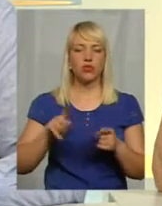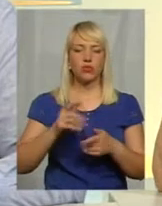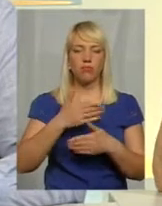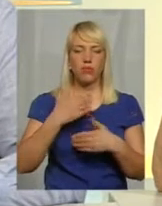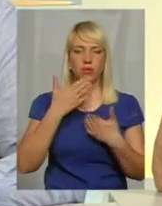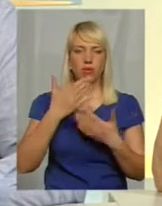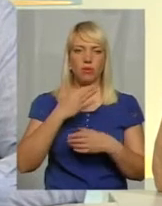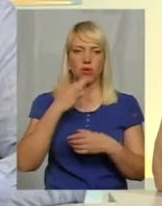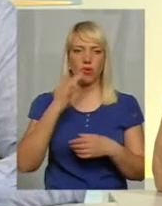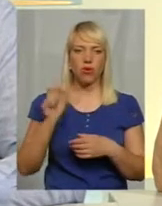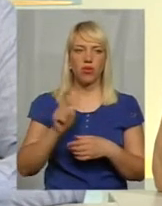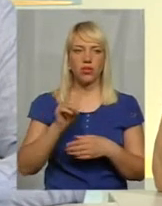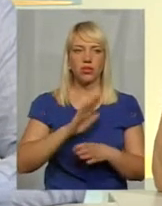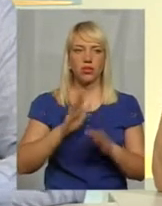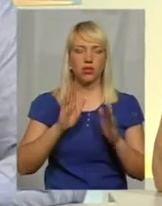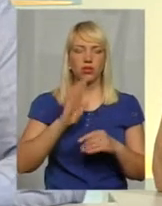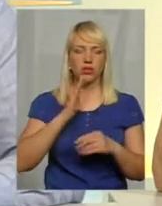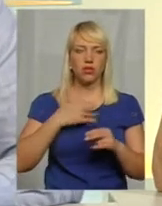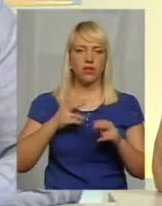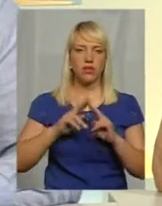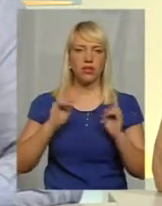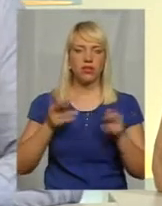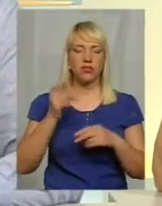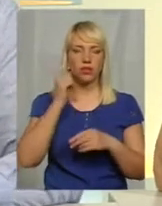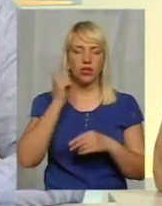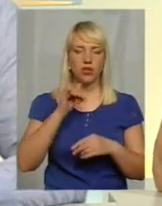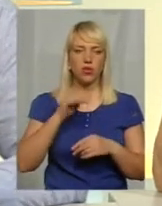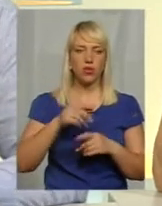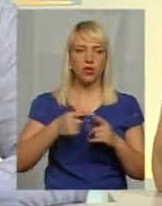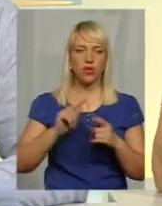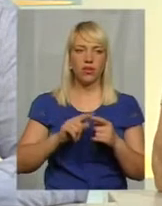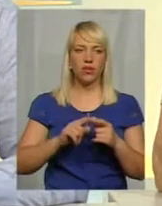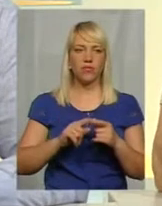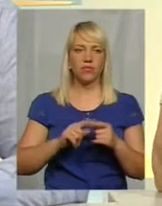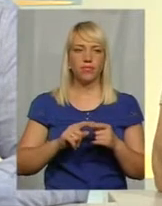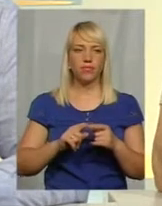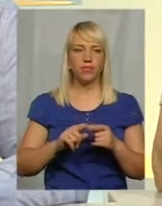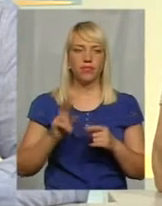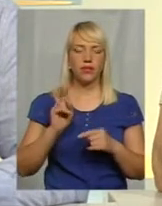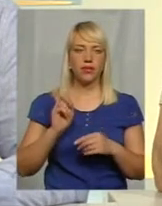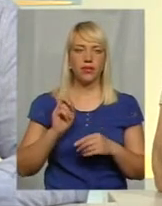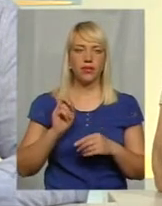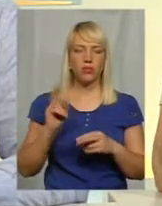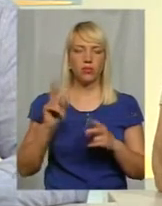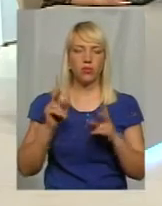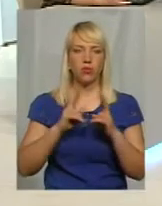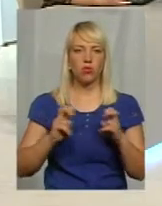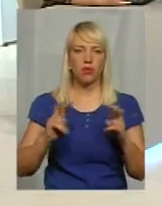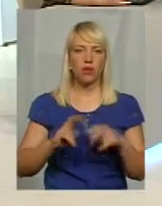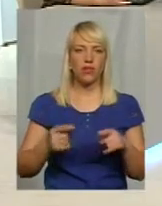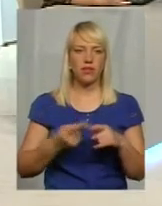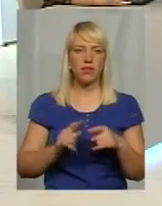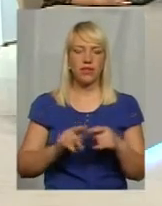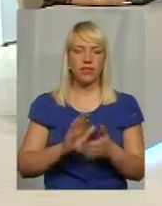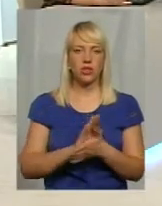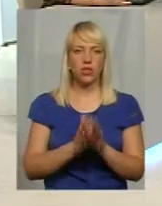неоднократно, і не тільки наша федерация України з письмами міністерства, для того, щоб вони, ну, як, розібралися з цією ситуацією, і